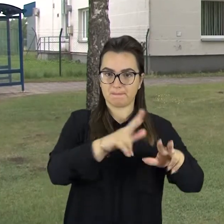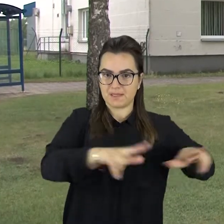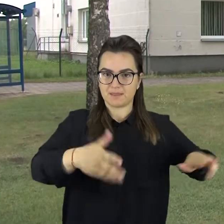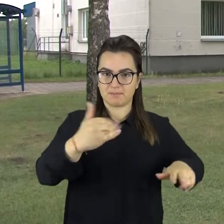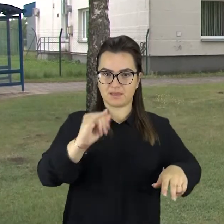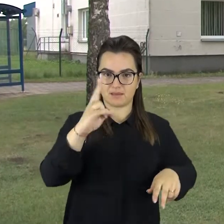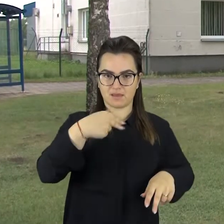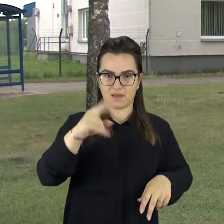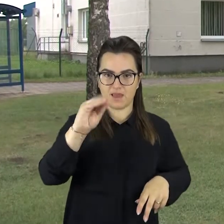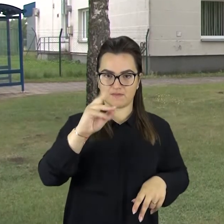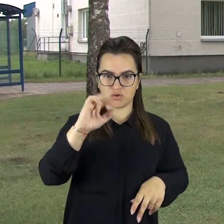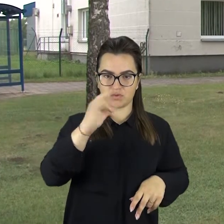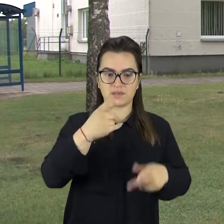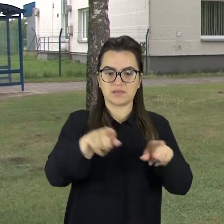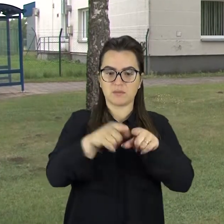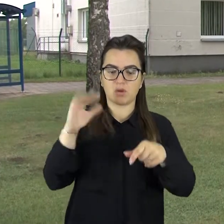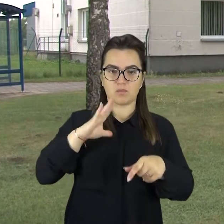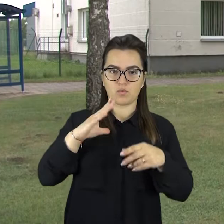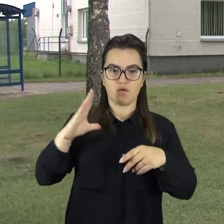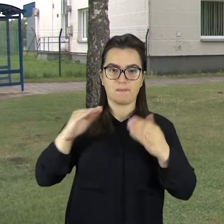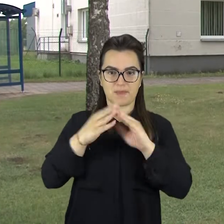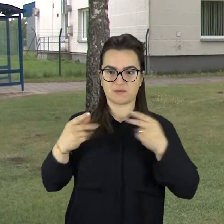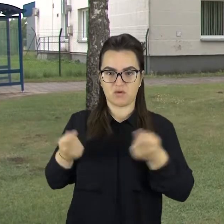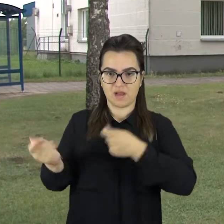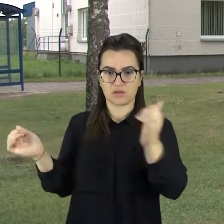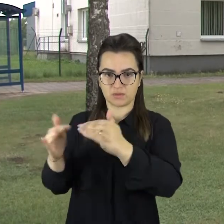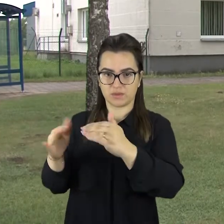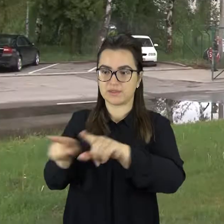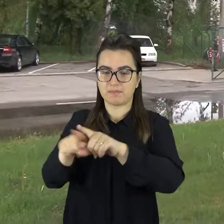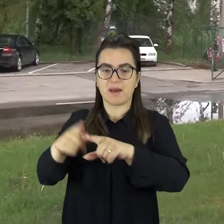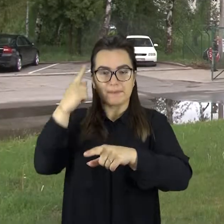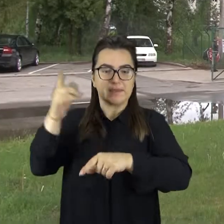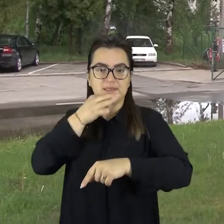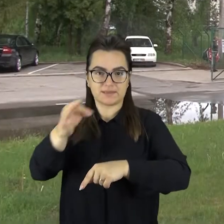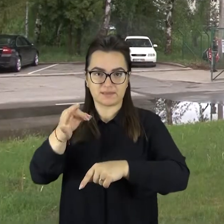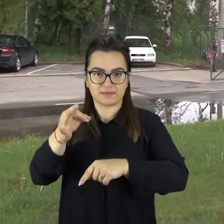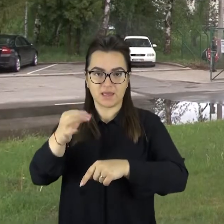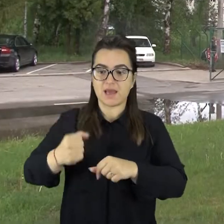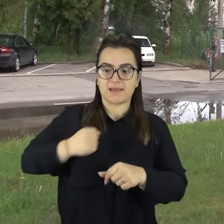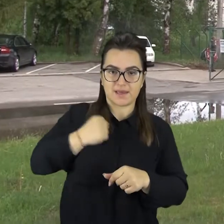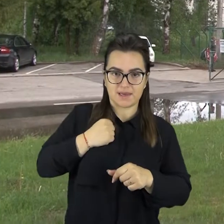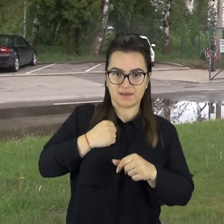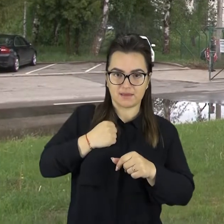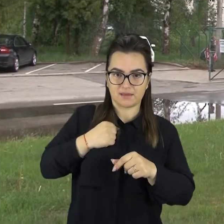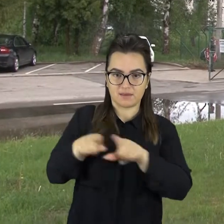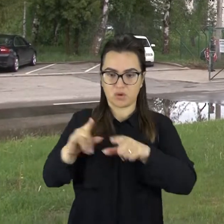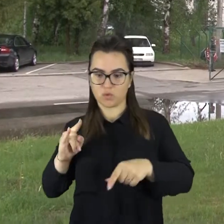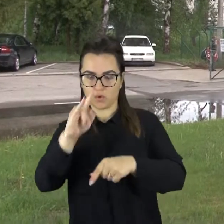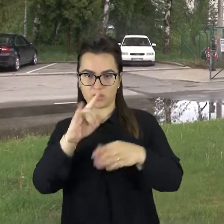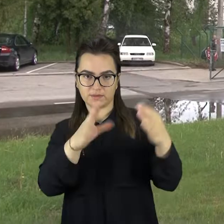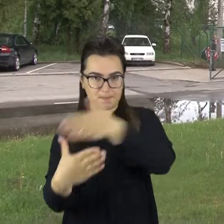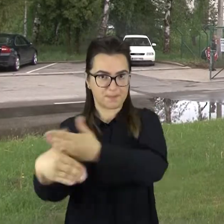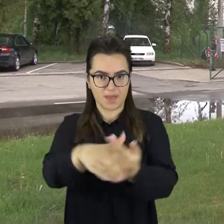reiklų ministras Linas Lenkevičių susitikimę su miesto valdžiuo buvo išsakęs mintį, kad civilinės orovo stas ir karinė aviacijos bazė